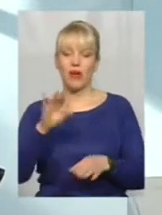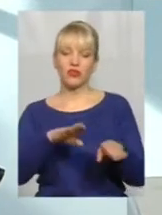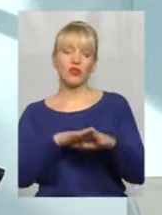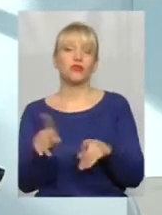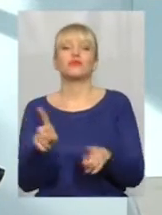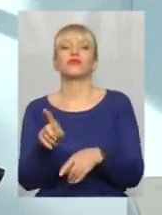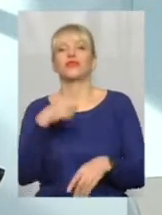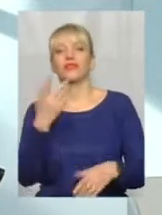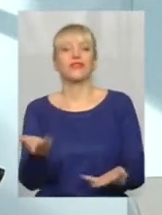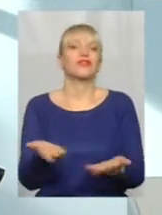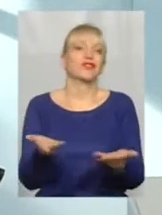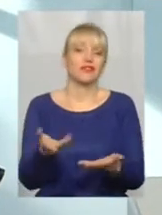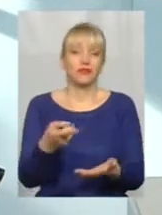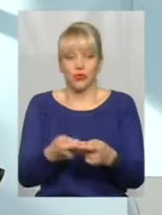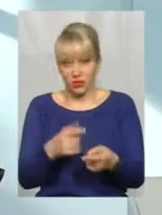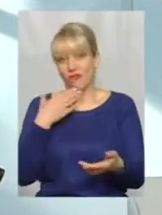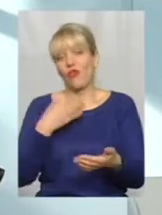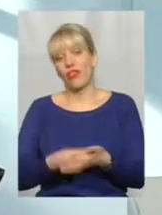казати? Ну це ж своє.